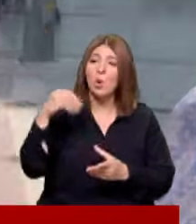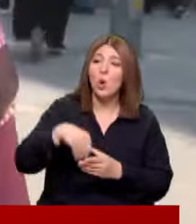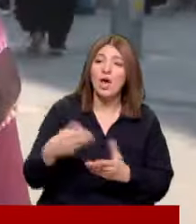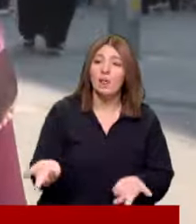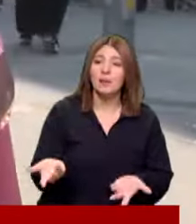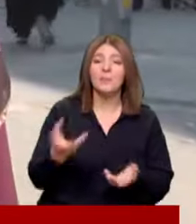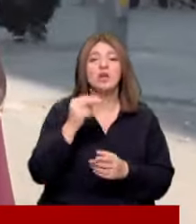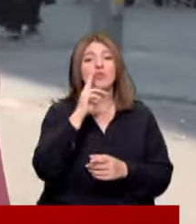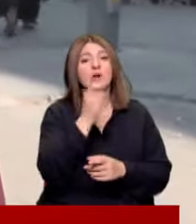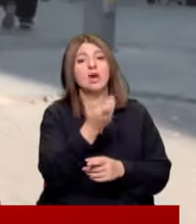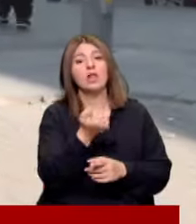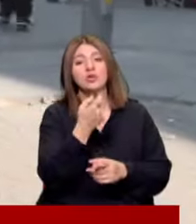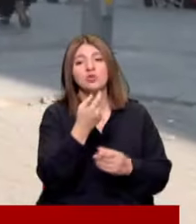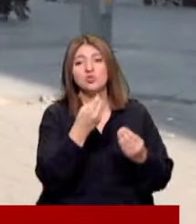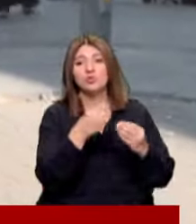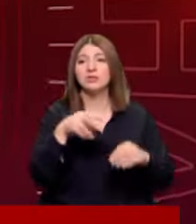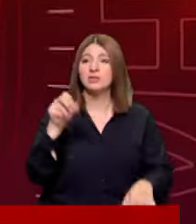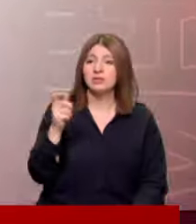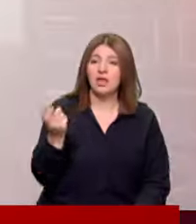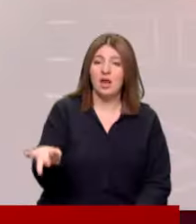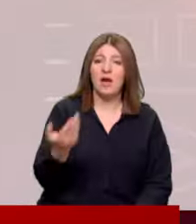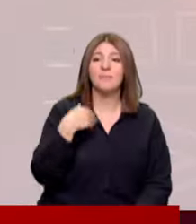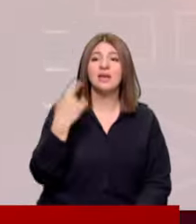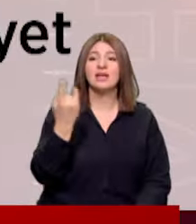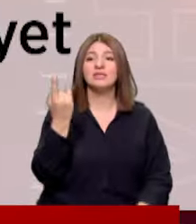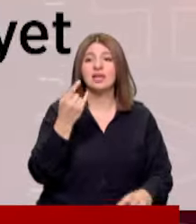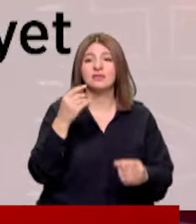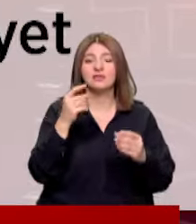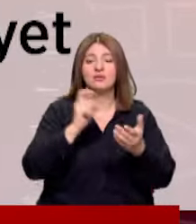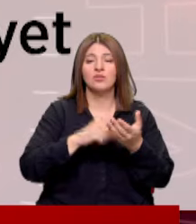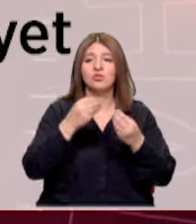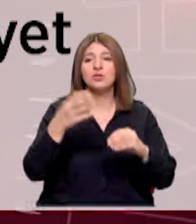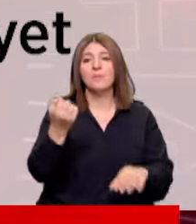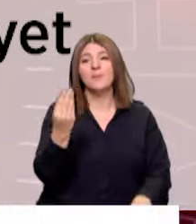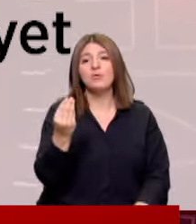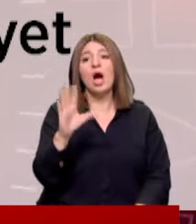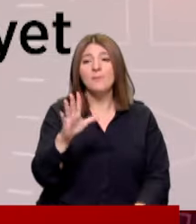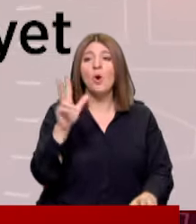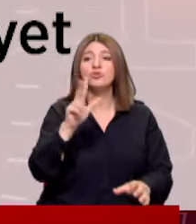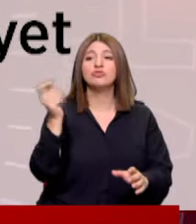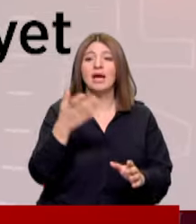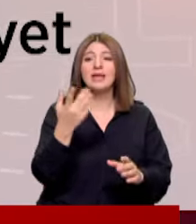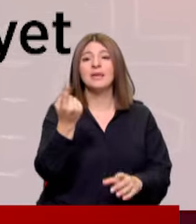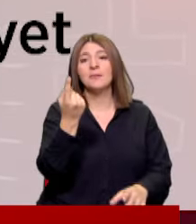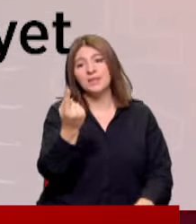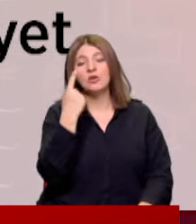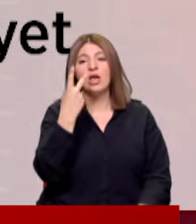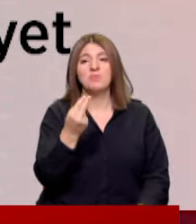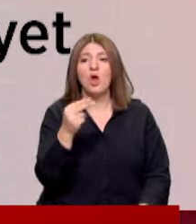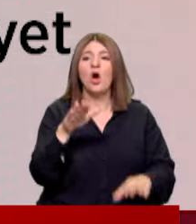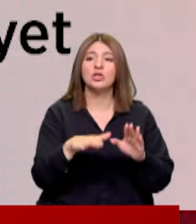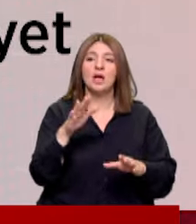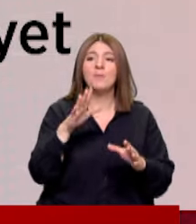koyalım En son kaçı aldınız yumurtayı? 80 liraya Ben gezen tavuk yumurtası alıyorum 5 lira Ama 30'lu yumurtaların tanesi 2 lira